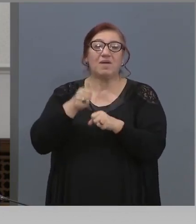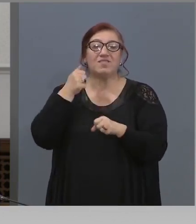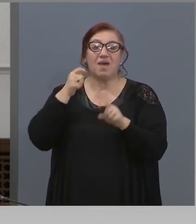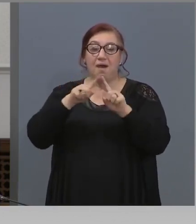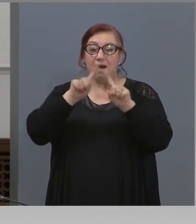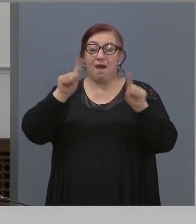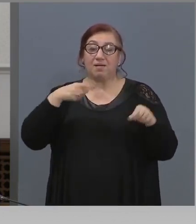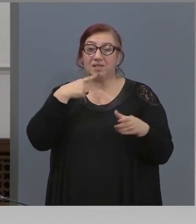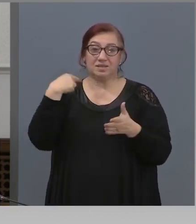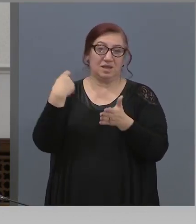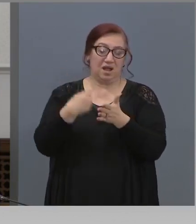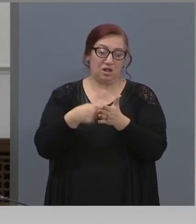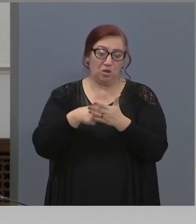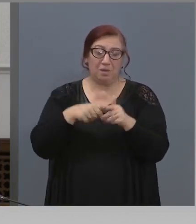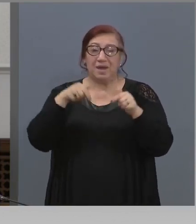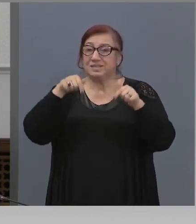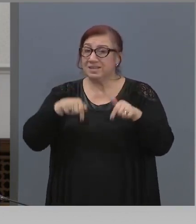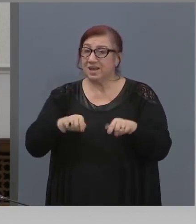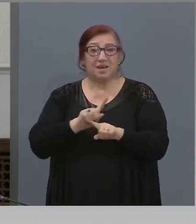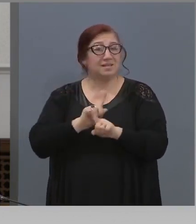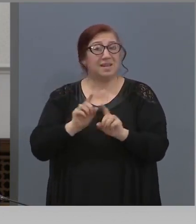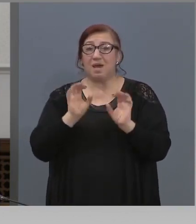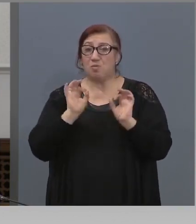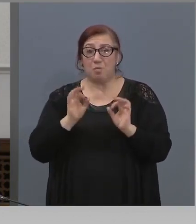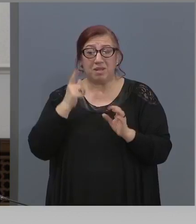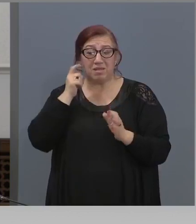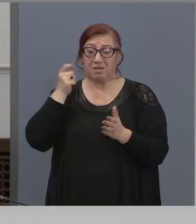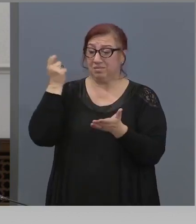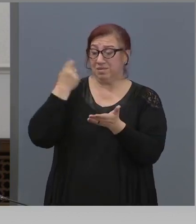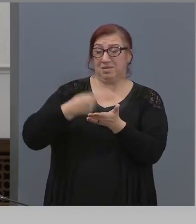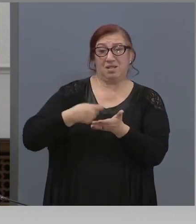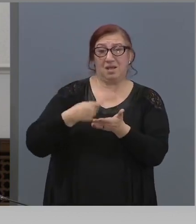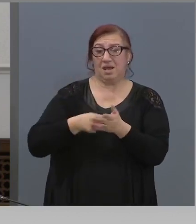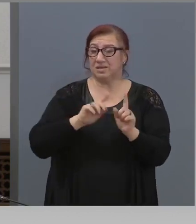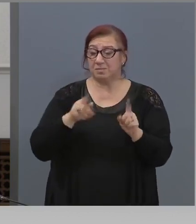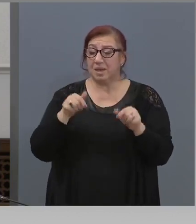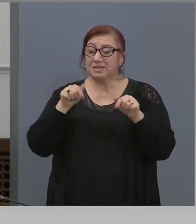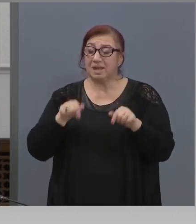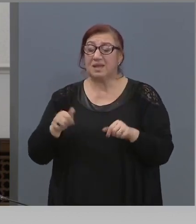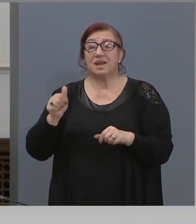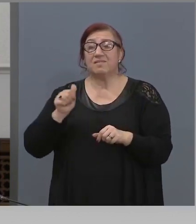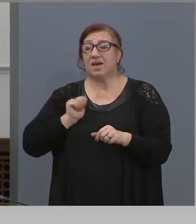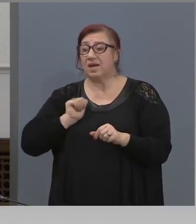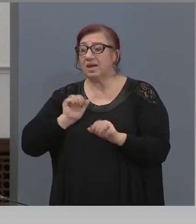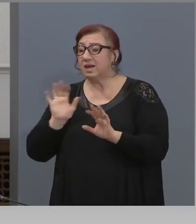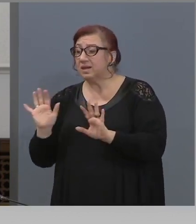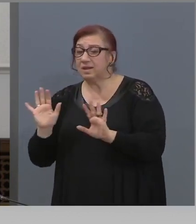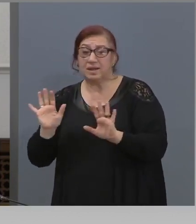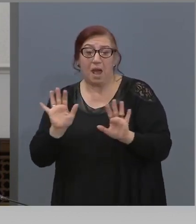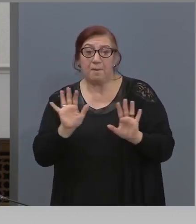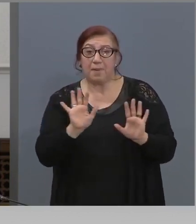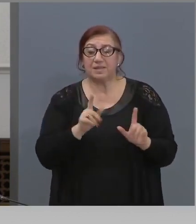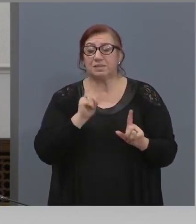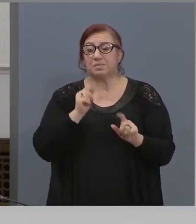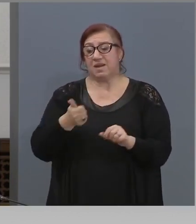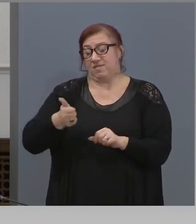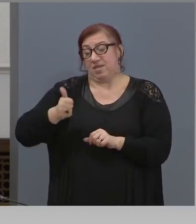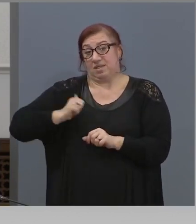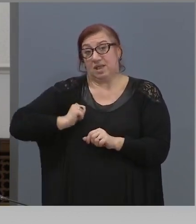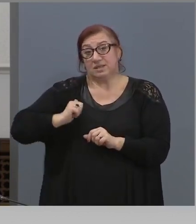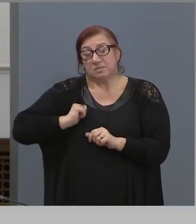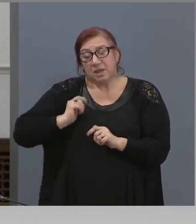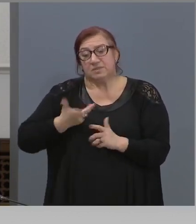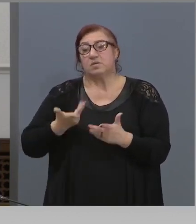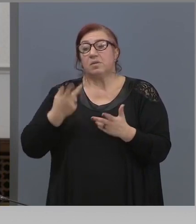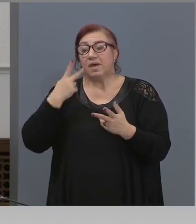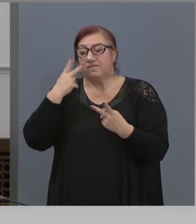мятам, че не е момента да наказваме, момента е да се пазим един друг и да спазваме това, което